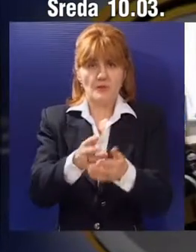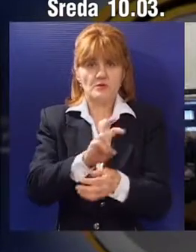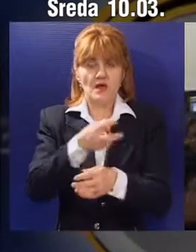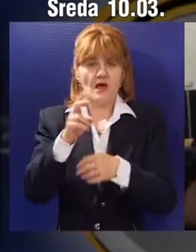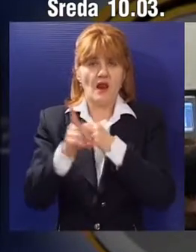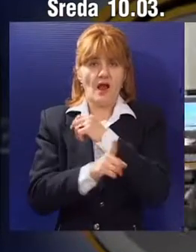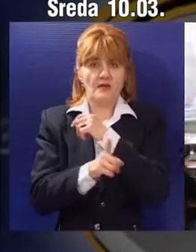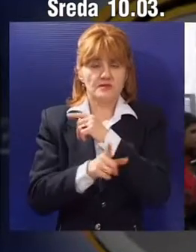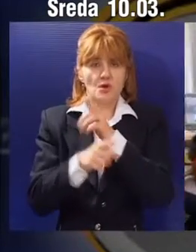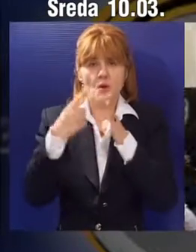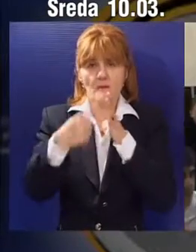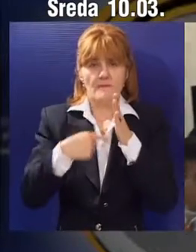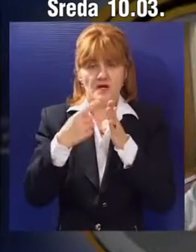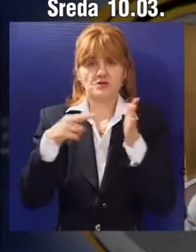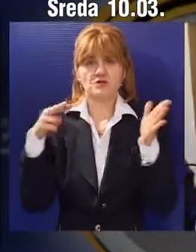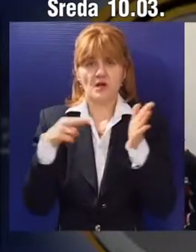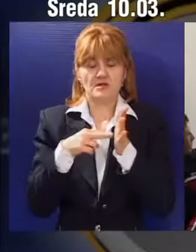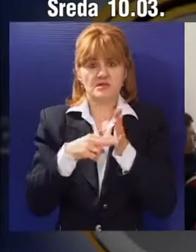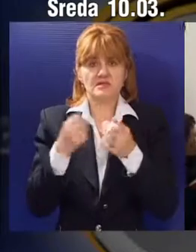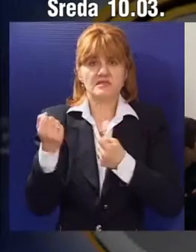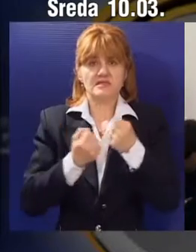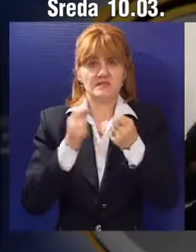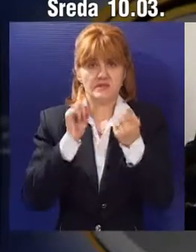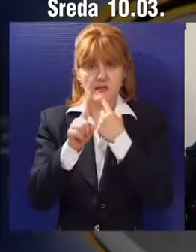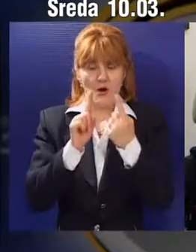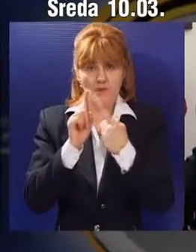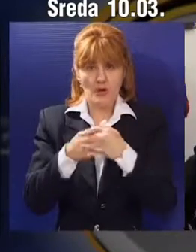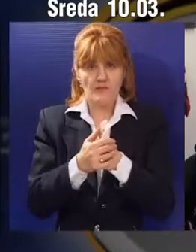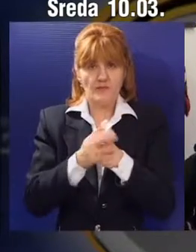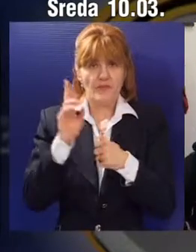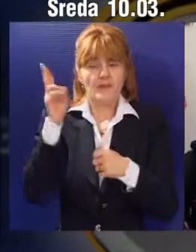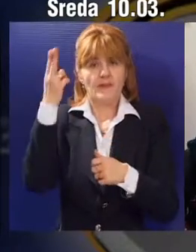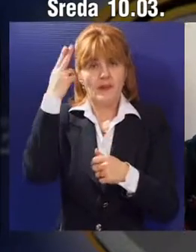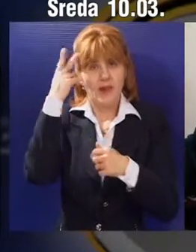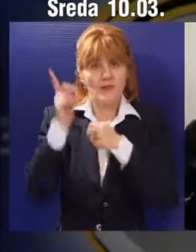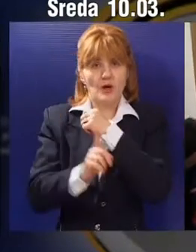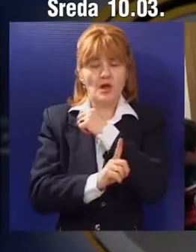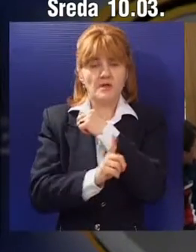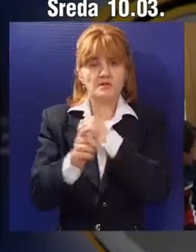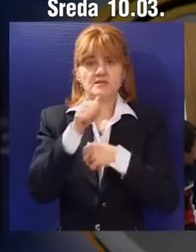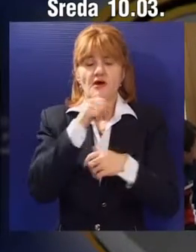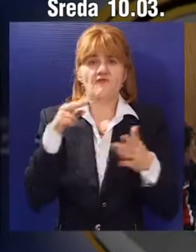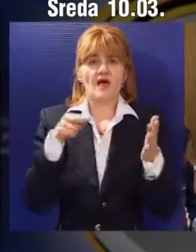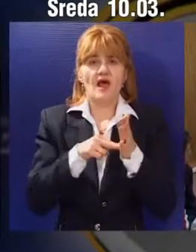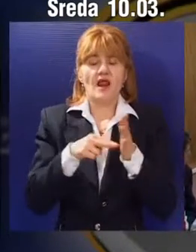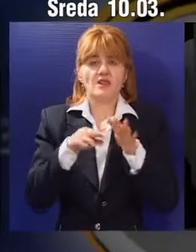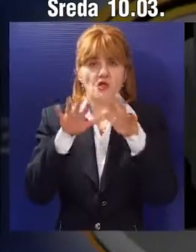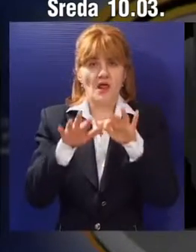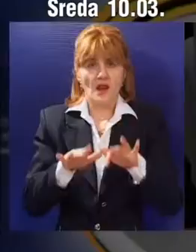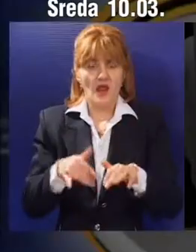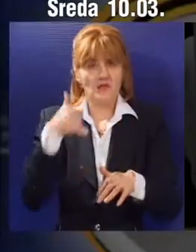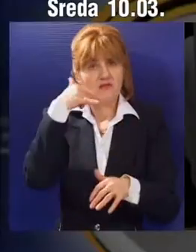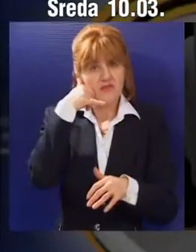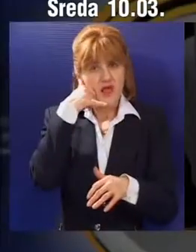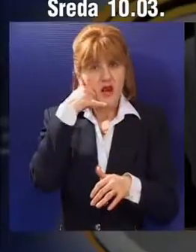obrazovne profile u oblasti mašinstva, elektrotehnike i saobraćaja. Jedan od najpopularnijih smerova je elektrotehničar računara,